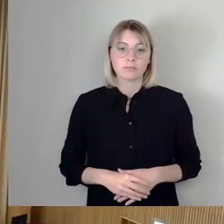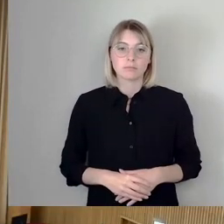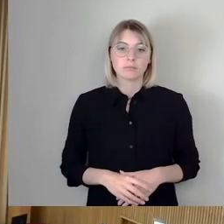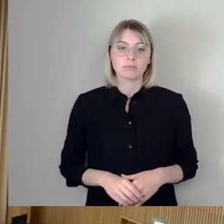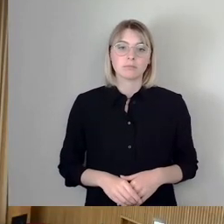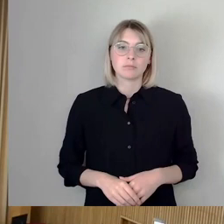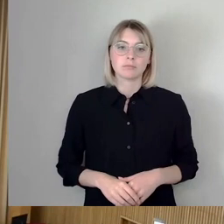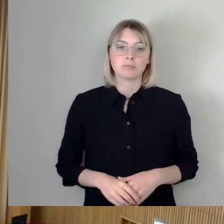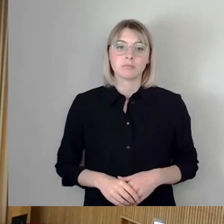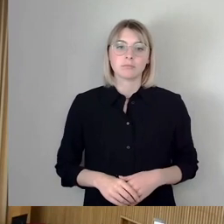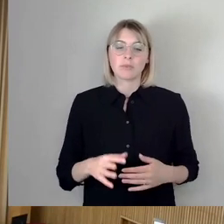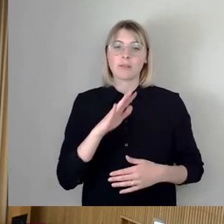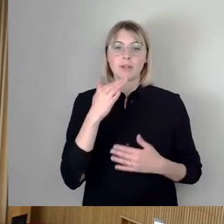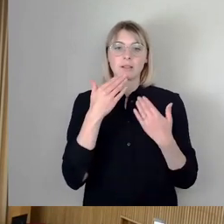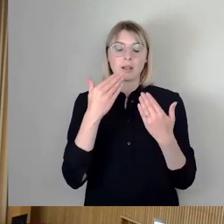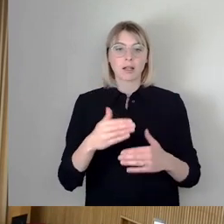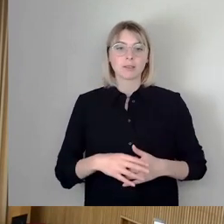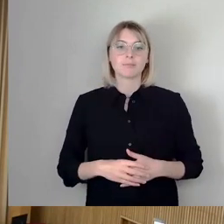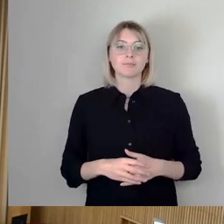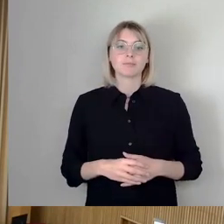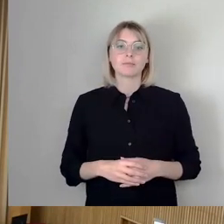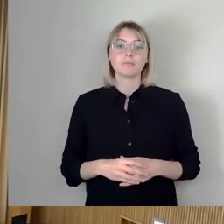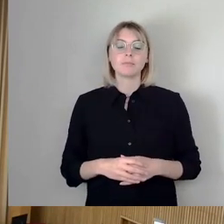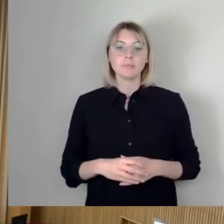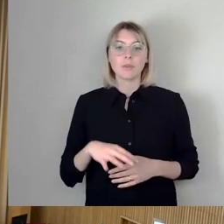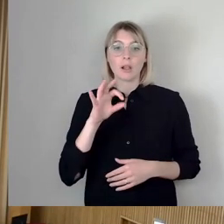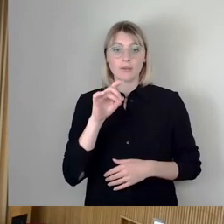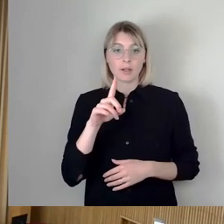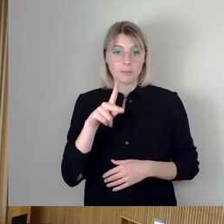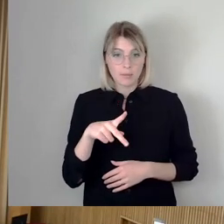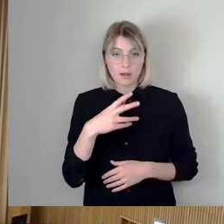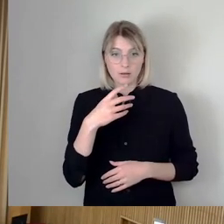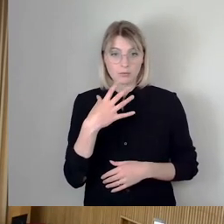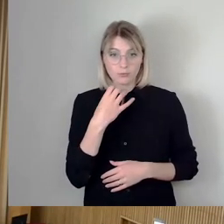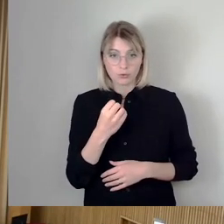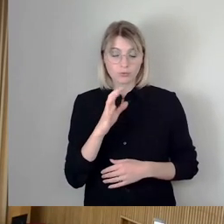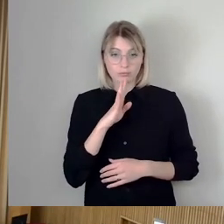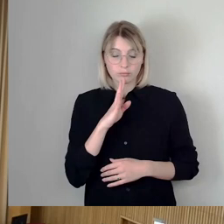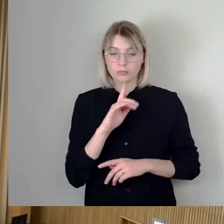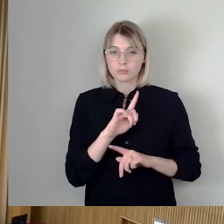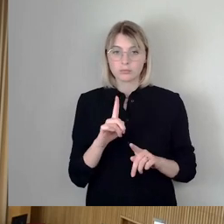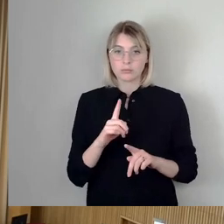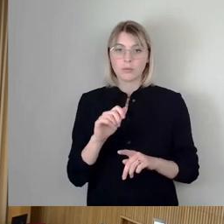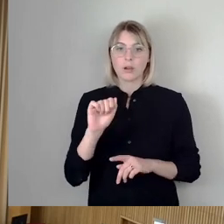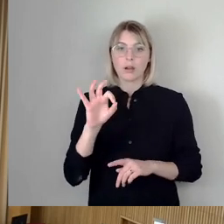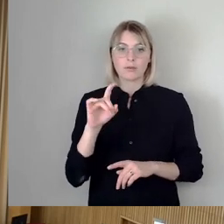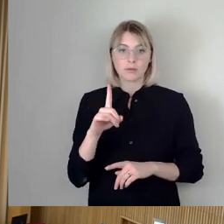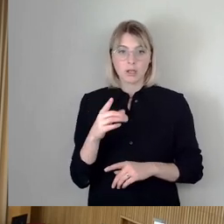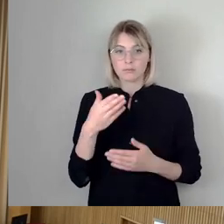So, wird FDP das Wort gewünscht? Dann kommen wir zur AfD. Frau Dr. Schöps.